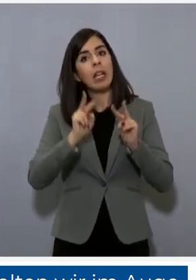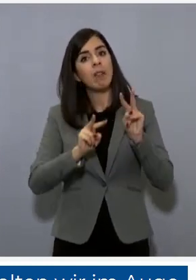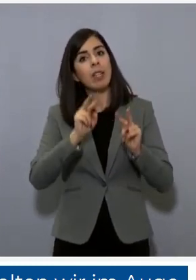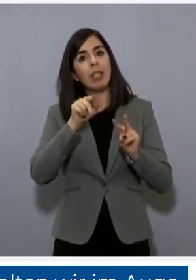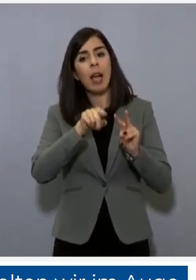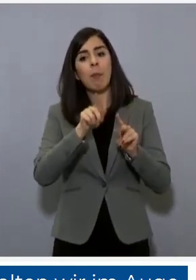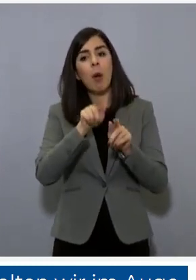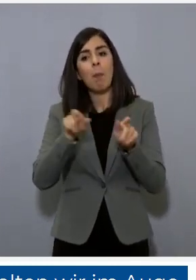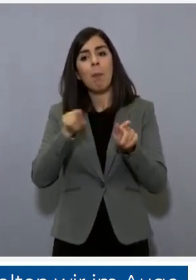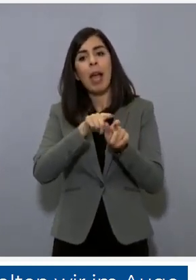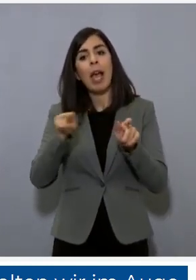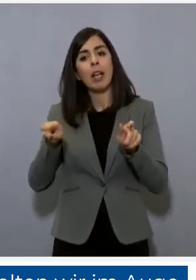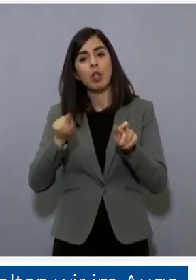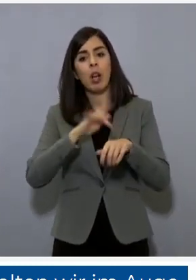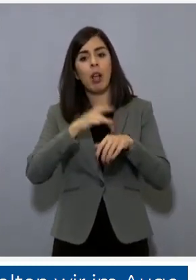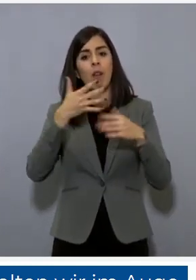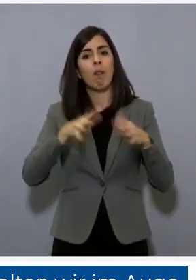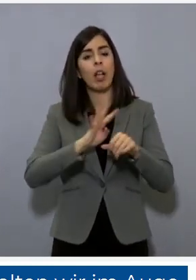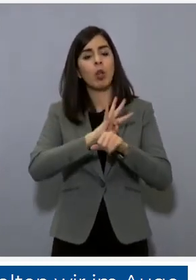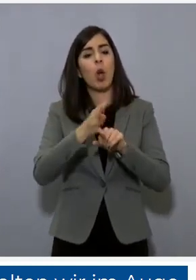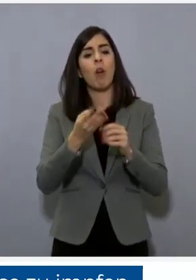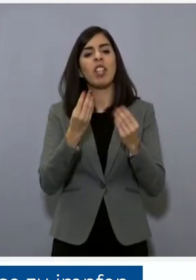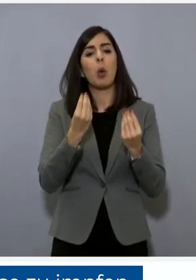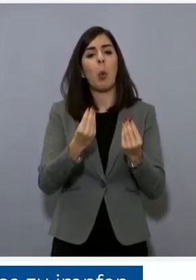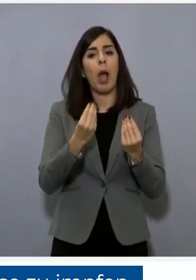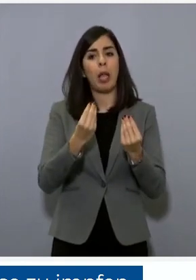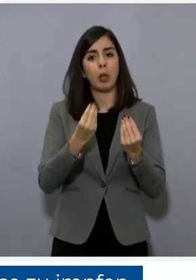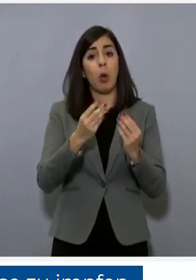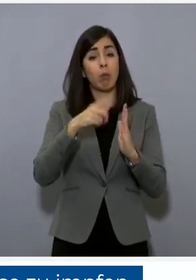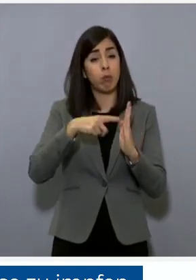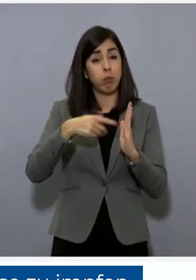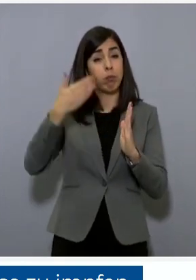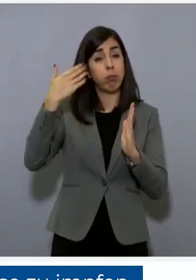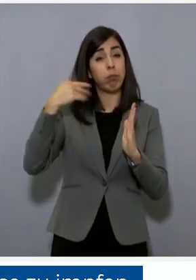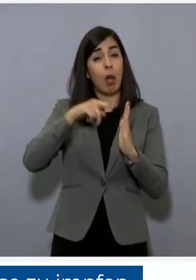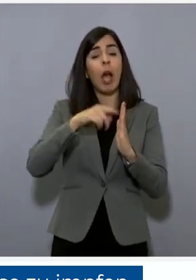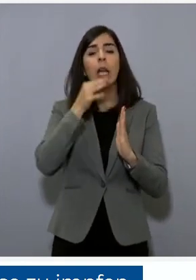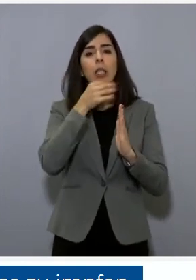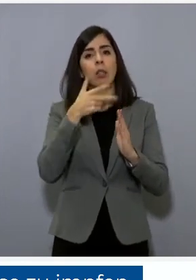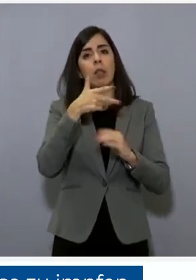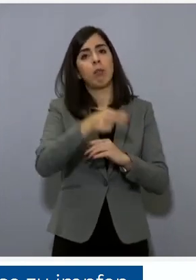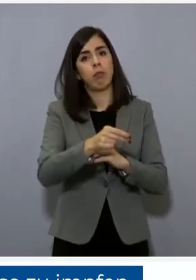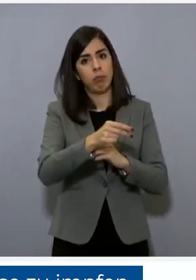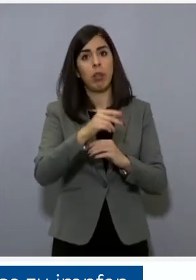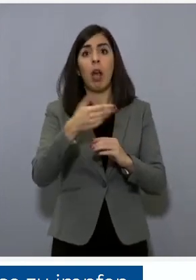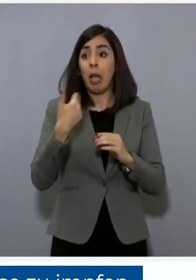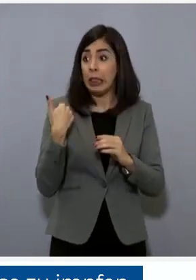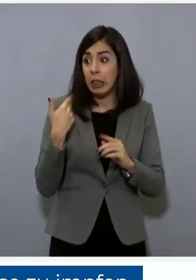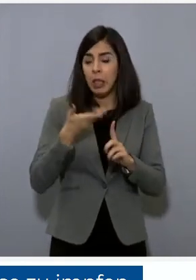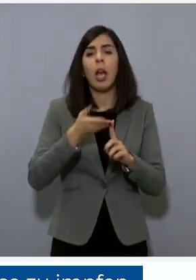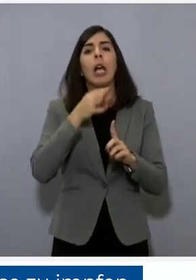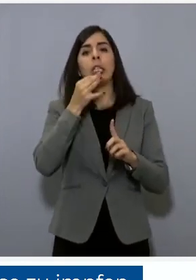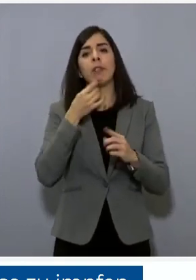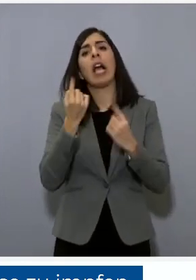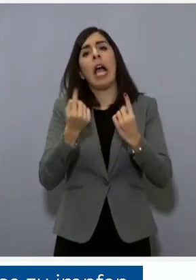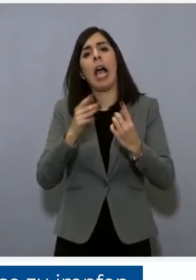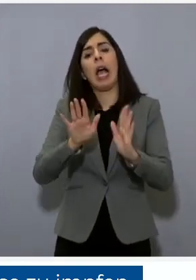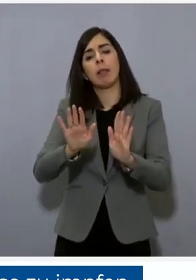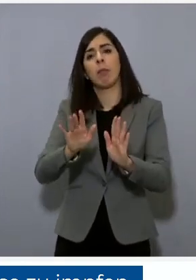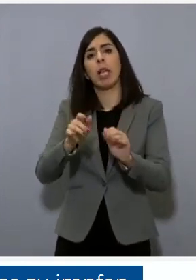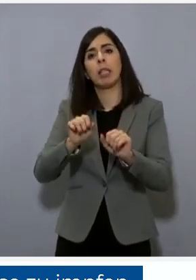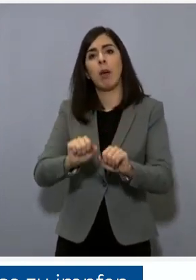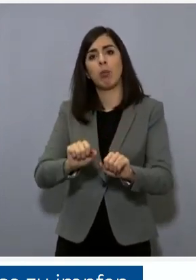residuo nelle categorie che bisogna